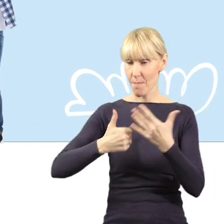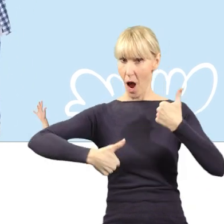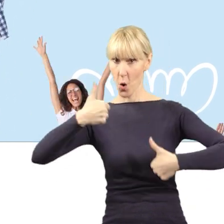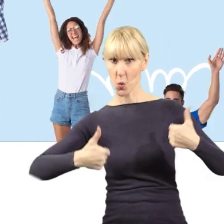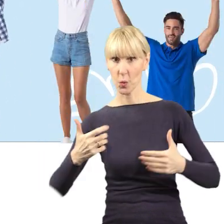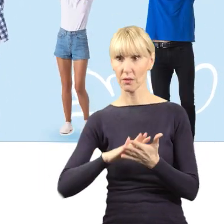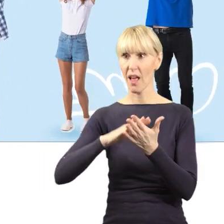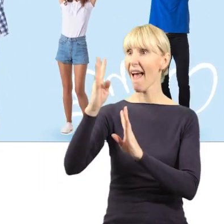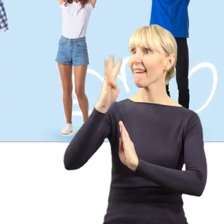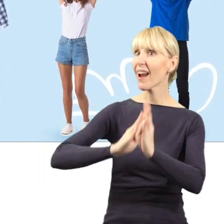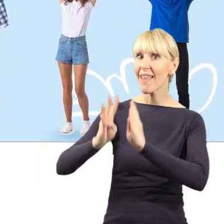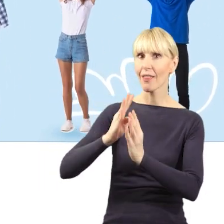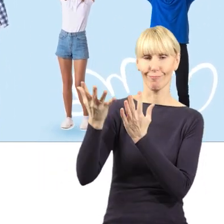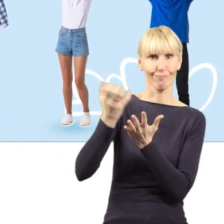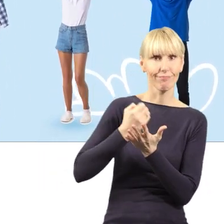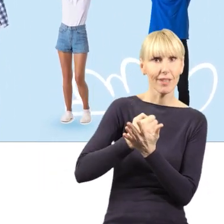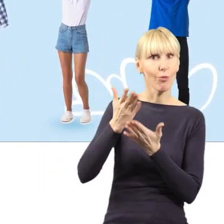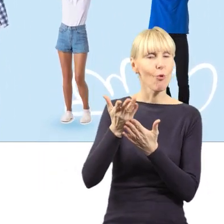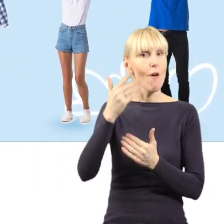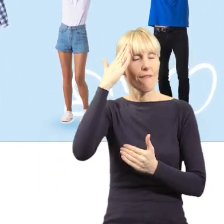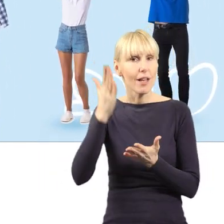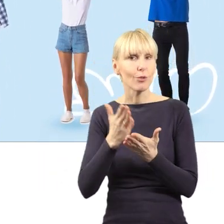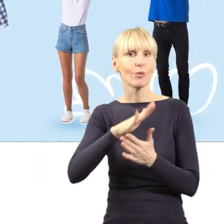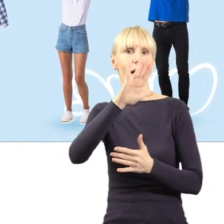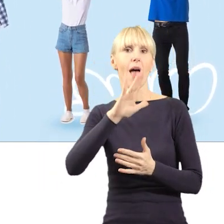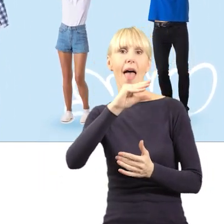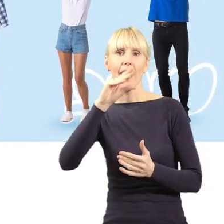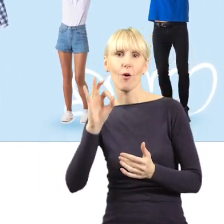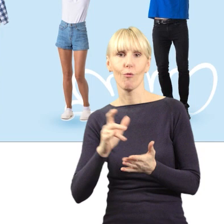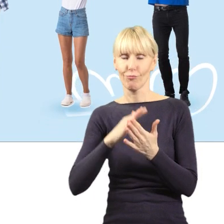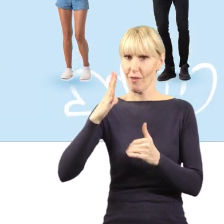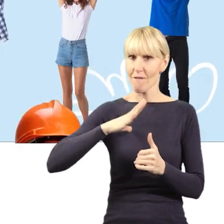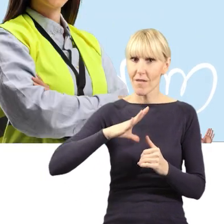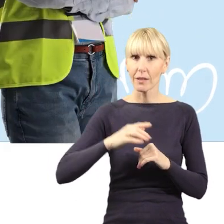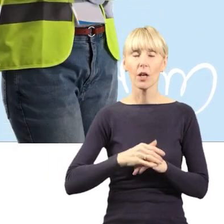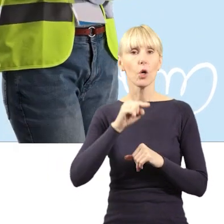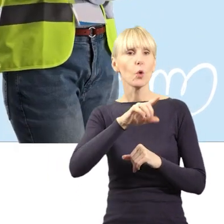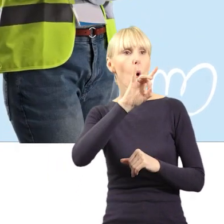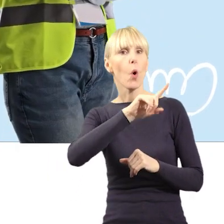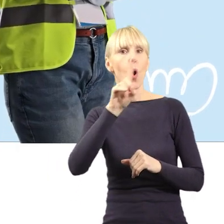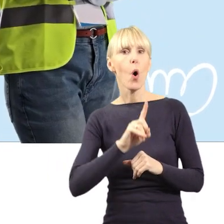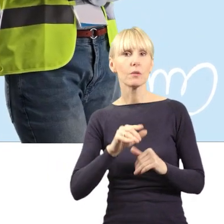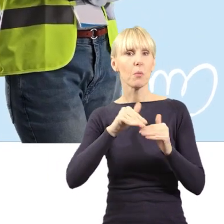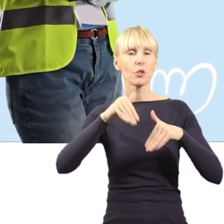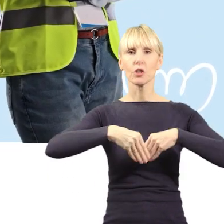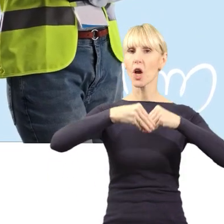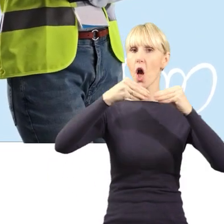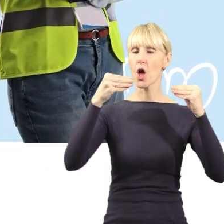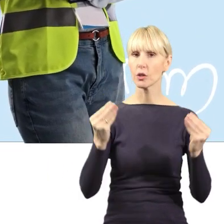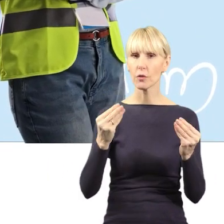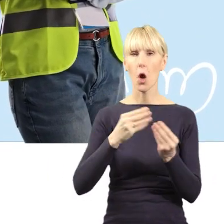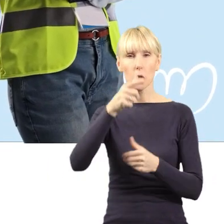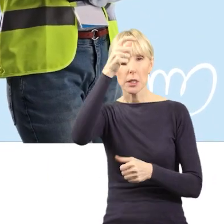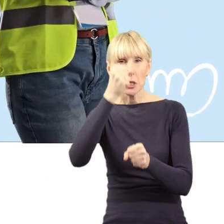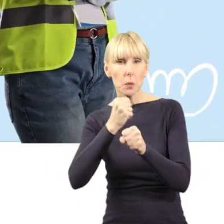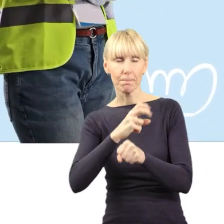zyskuje klientów, którzy doceniają innowacyjne i ekologiczne działania. Przedsiębiorstwo stosujące GOZ może się rozwijać